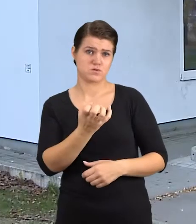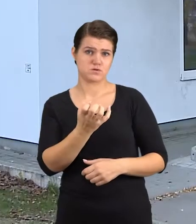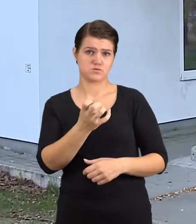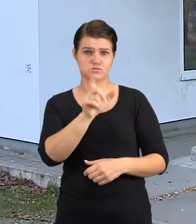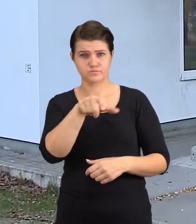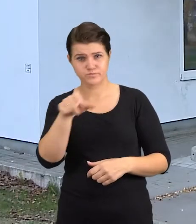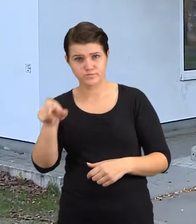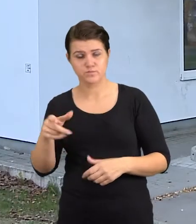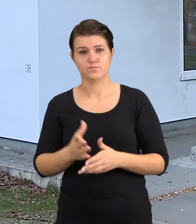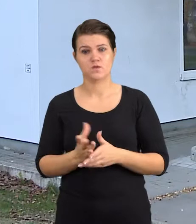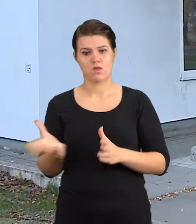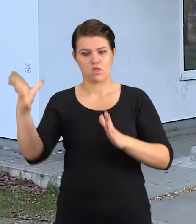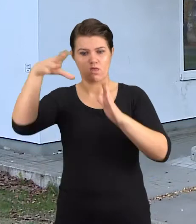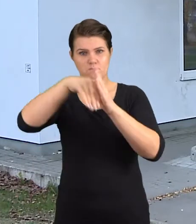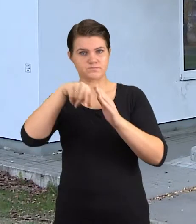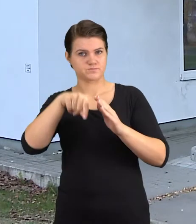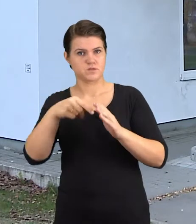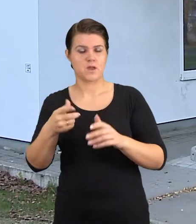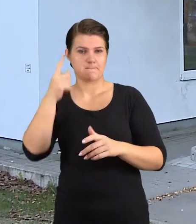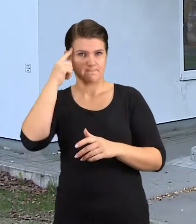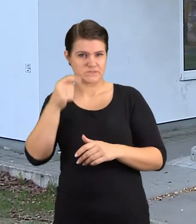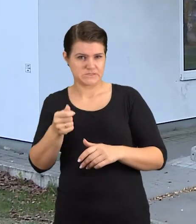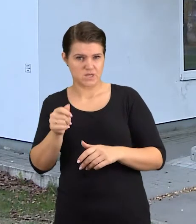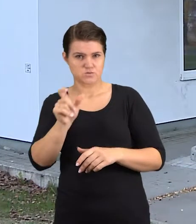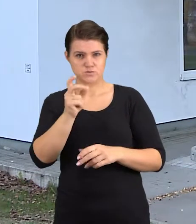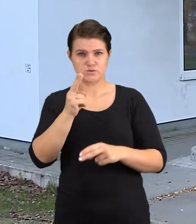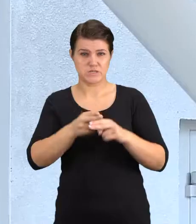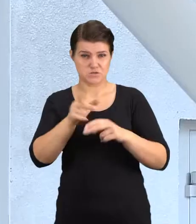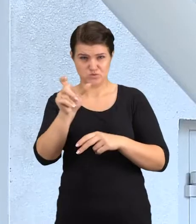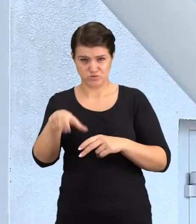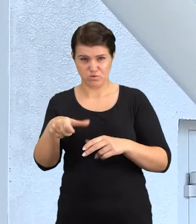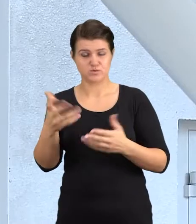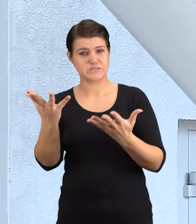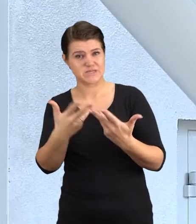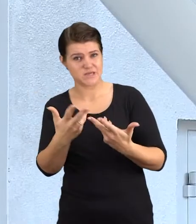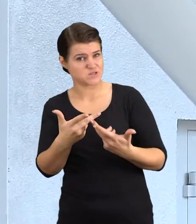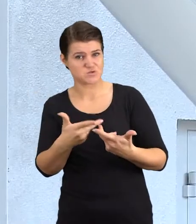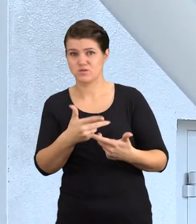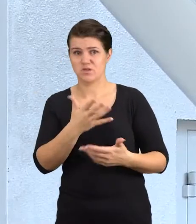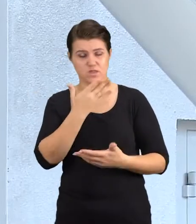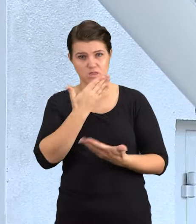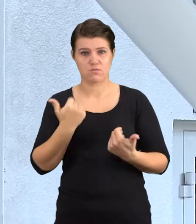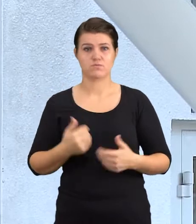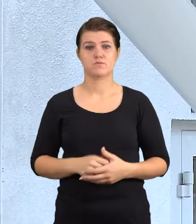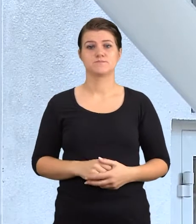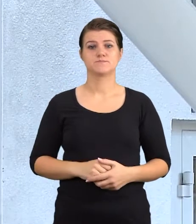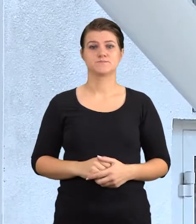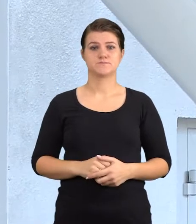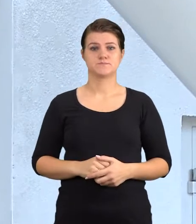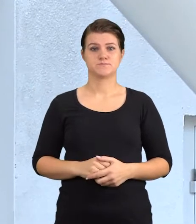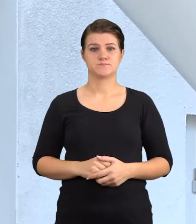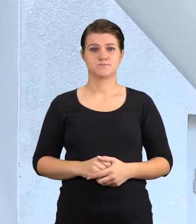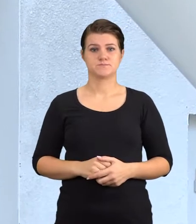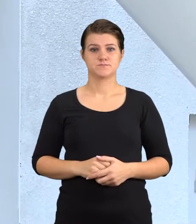ir nubaudė apie pusantro tūkstančio asmenų. Ar tarp jų yra ir psichiatrijos lygoninių pacientų, departamentas neskaičiavo.